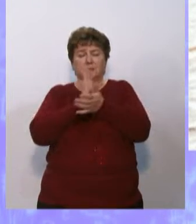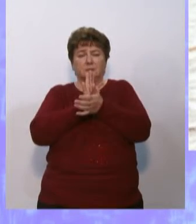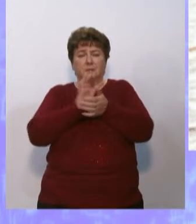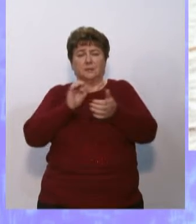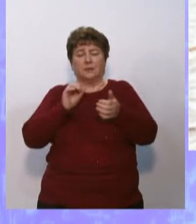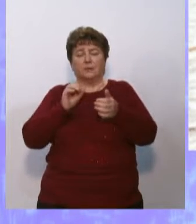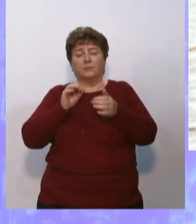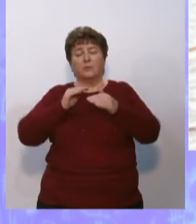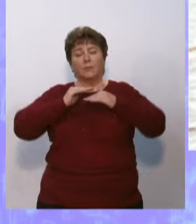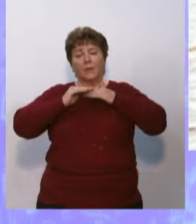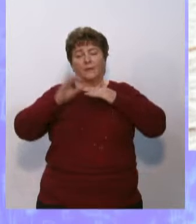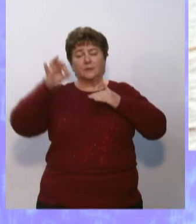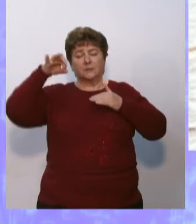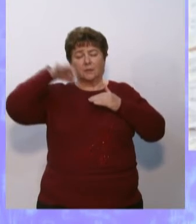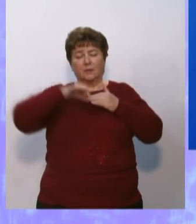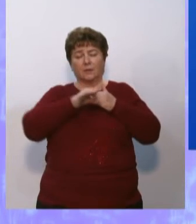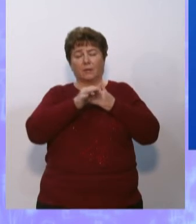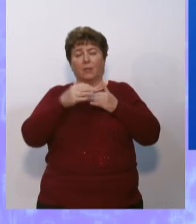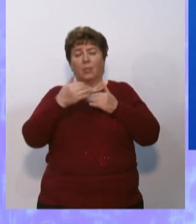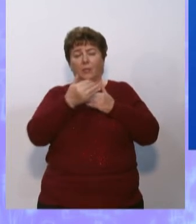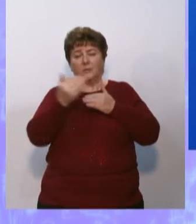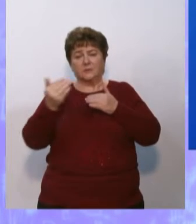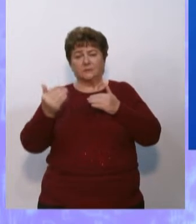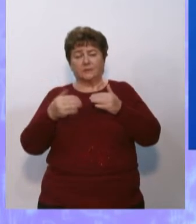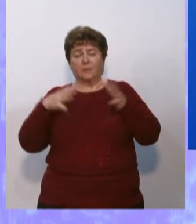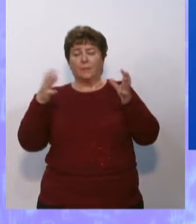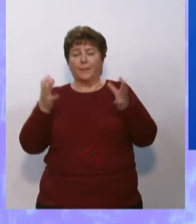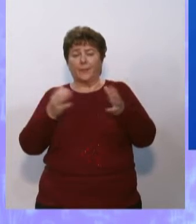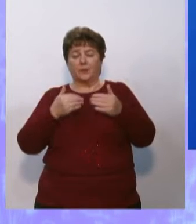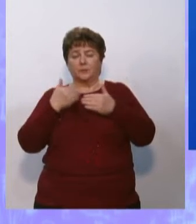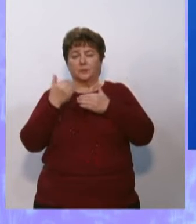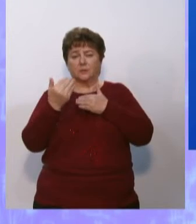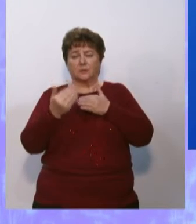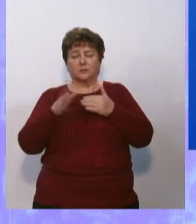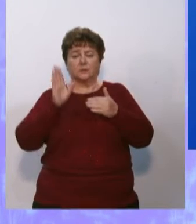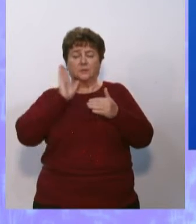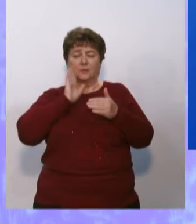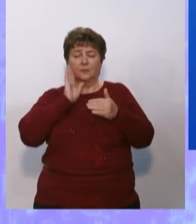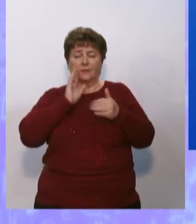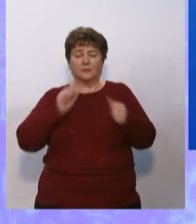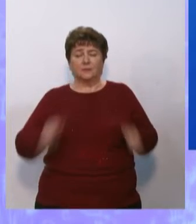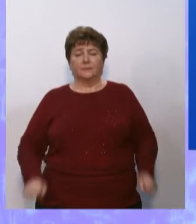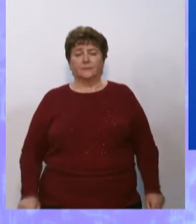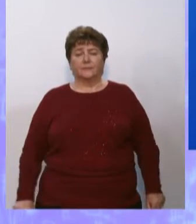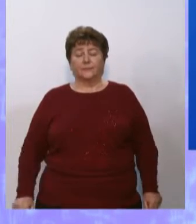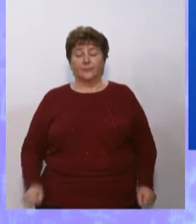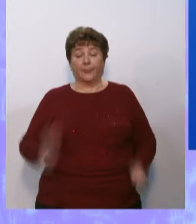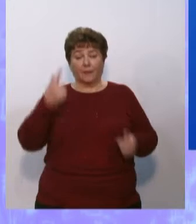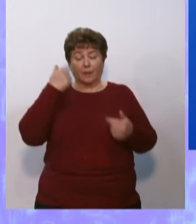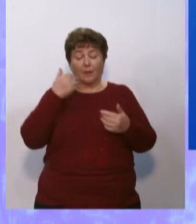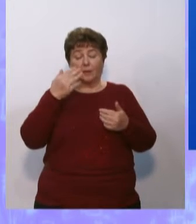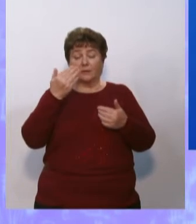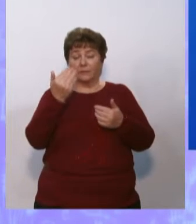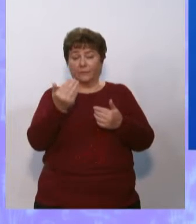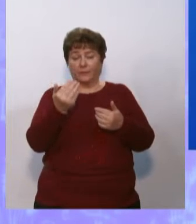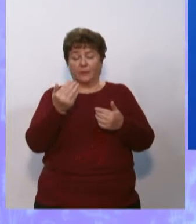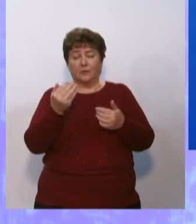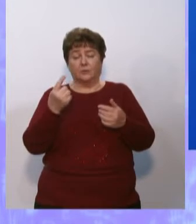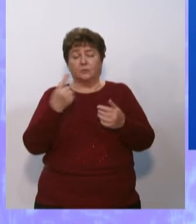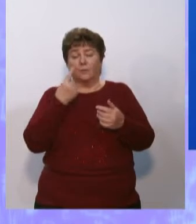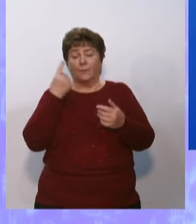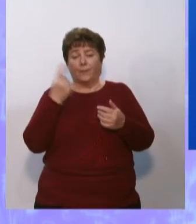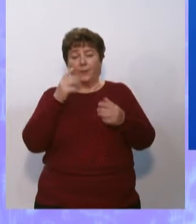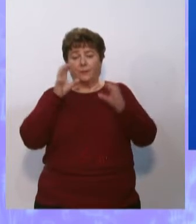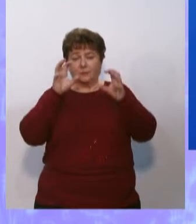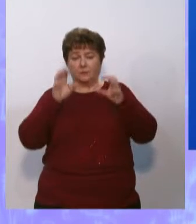океана. И мы с вами должны бережно относиться к воде. А знаете ли вы, что первый